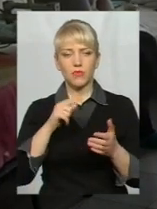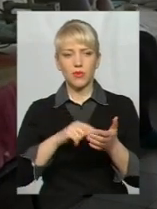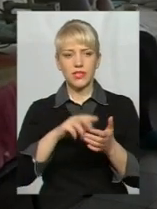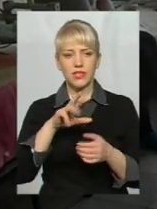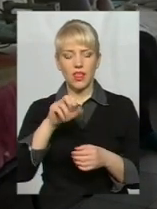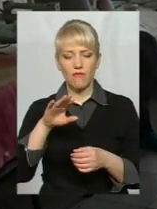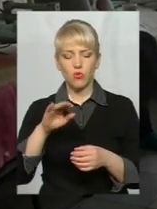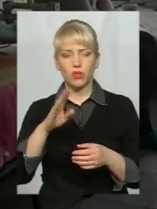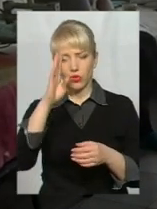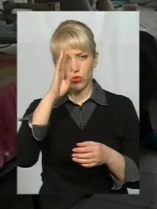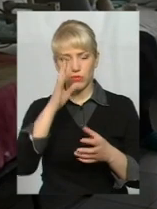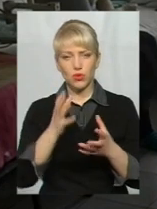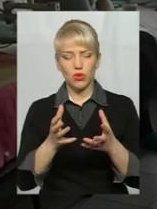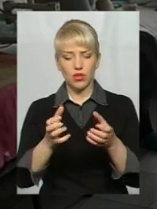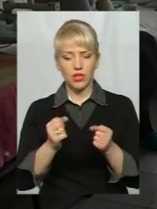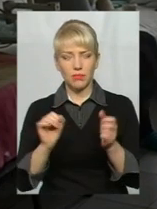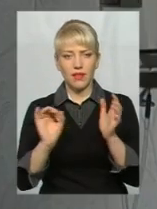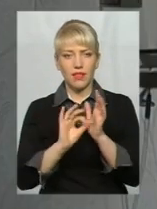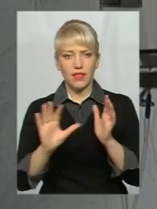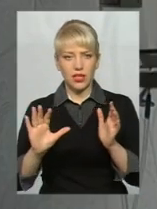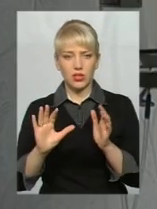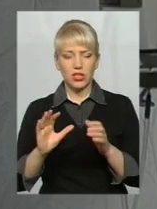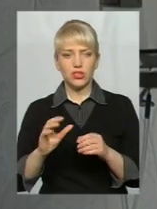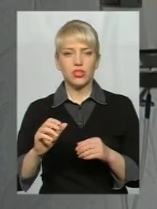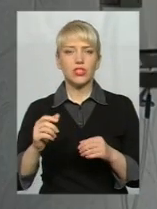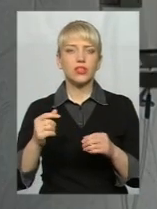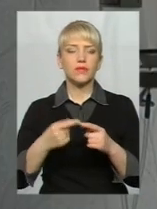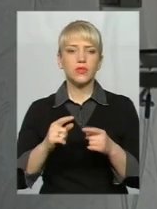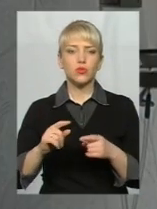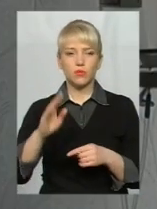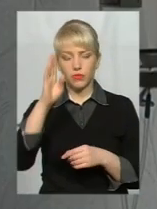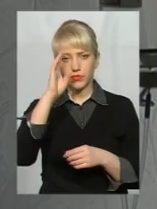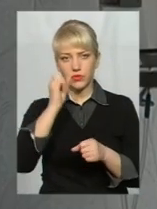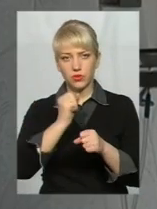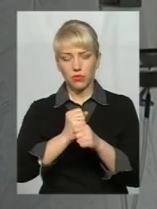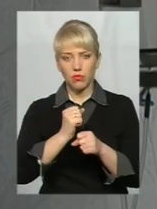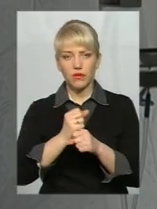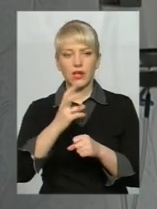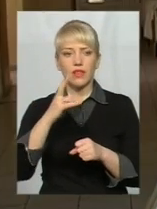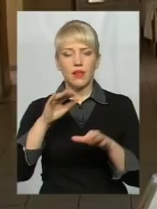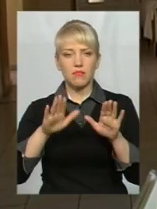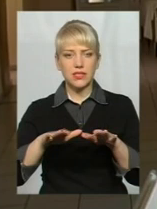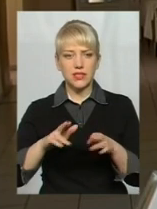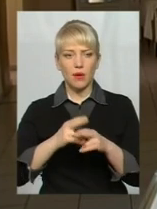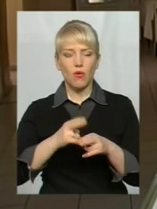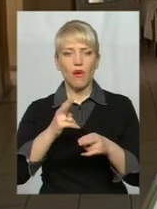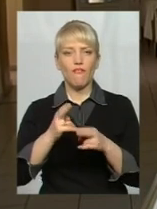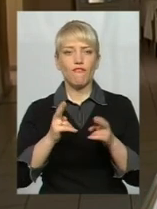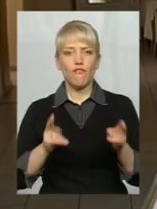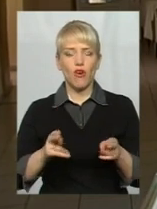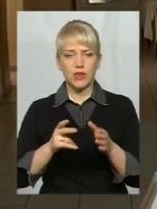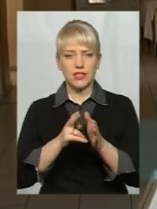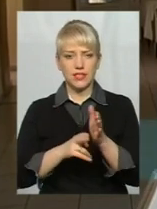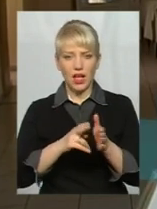електричним струмом. Травму школяр дістав, роблячи селфі на вагонах електропотягу на місцевому залізничному вокзалі. Поступила дитина,